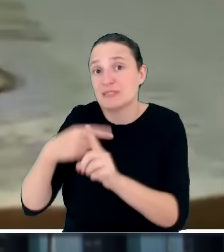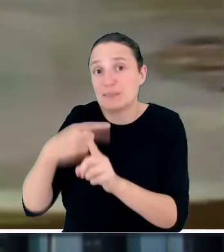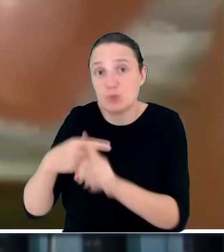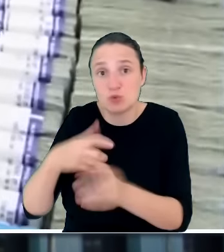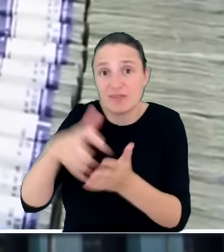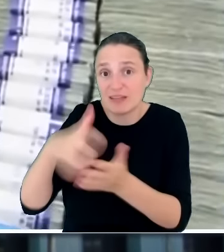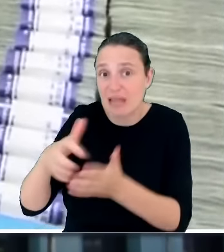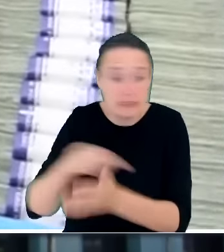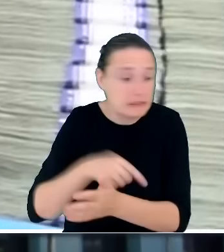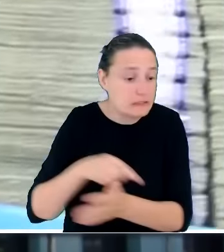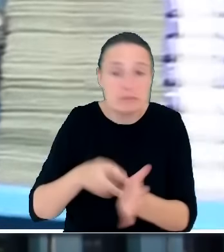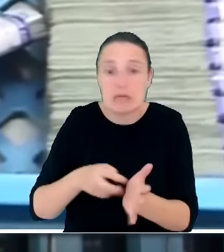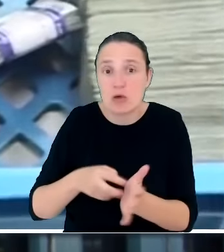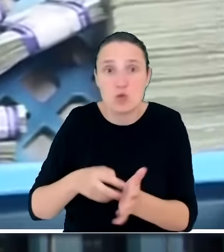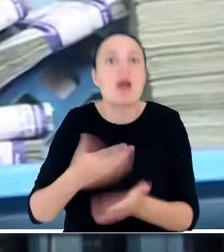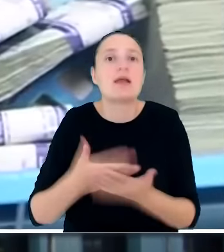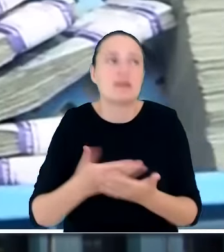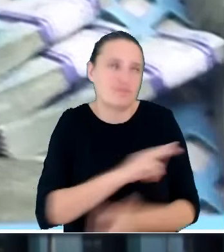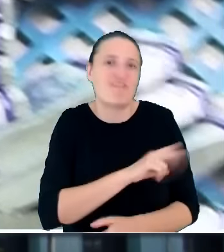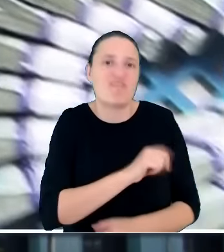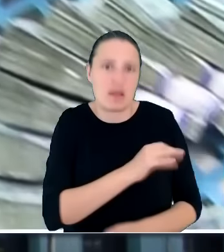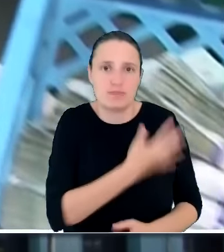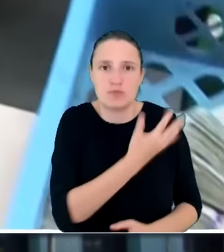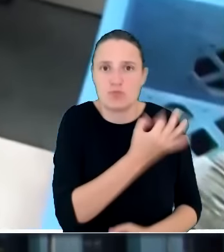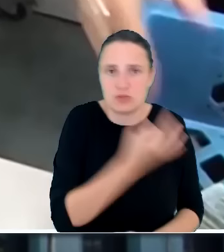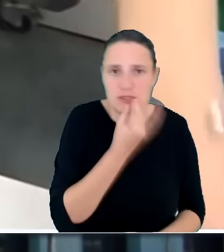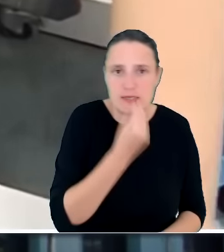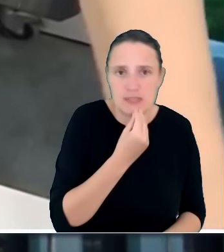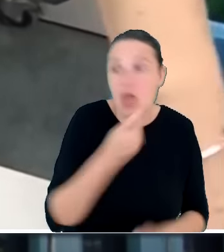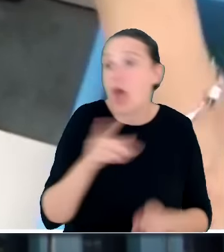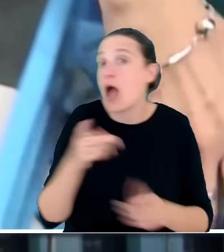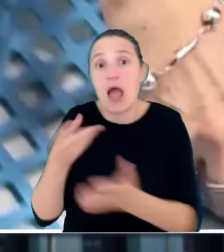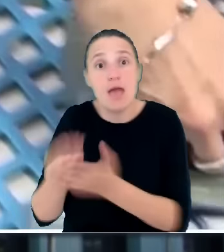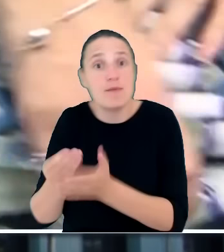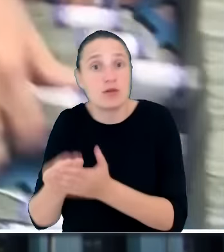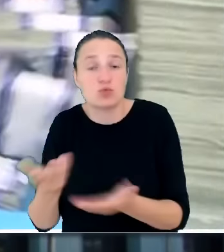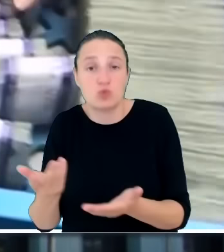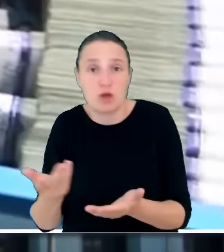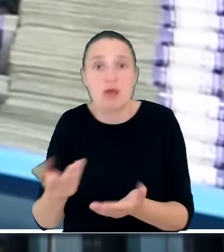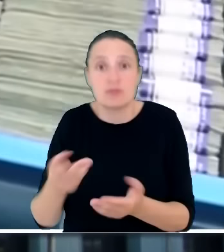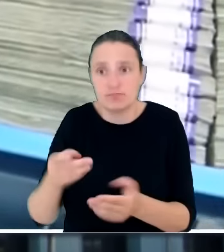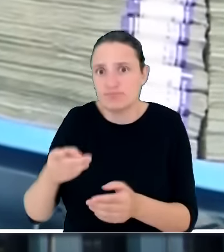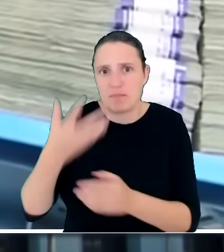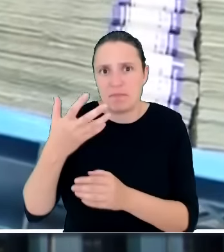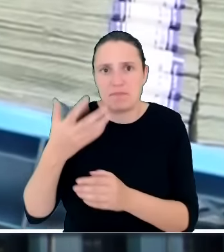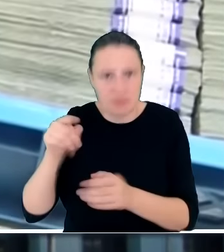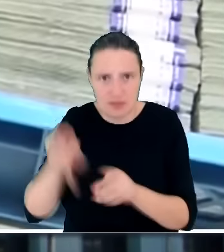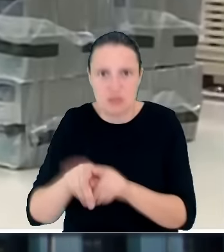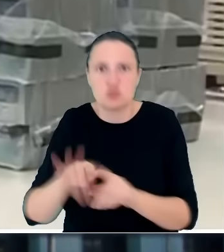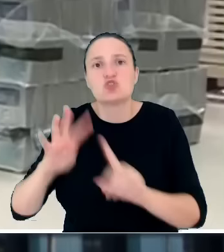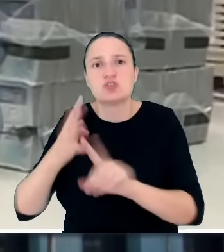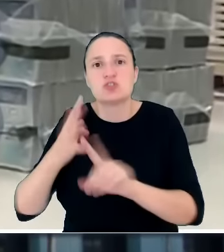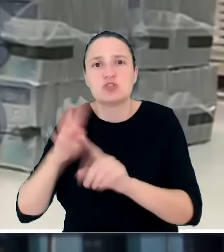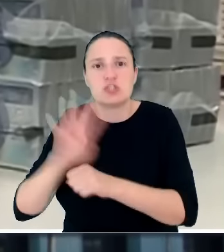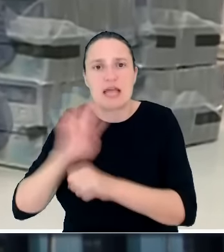Zabrano część 14. emerytury już emerytom. To też jest haniebna sytuacja. I proszę